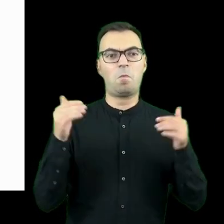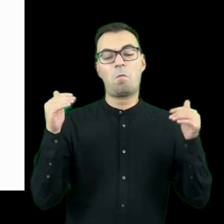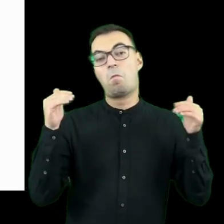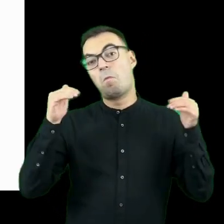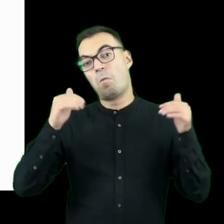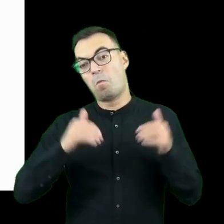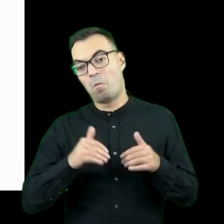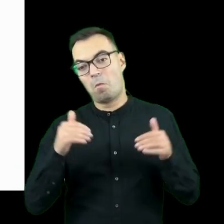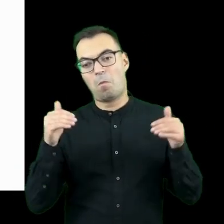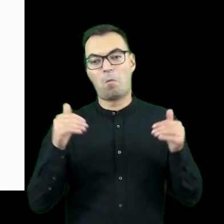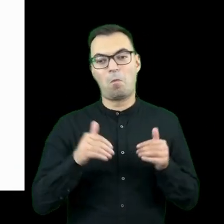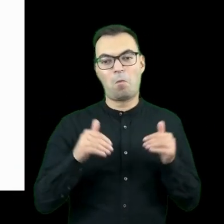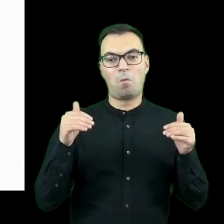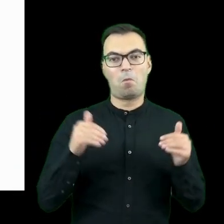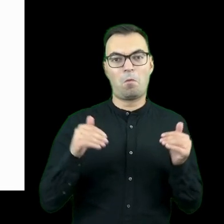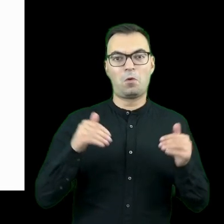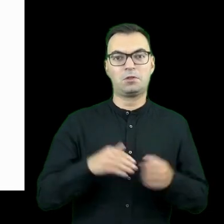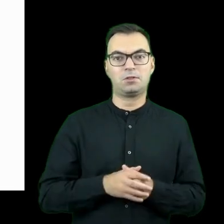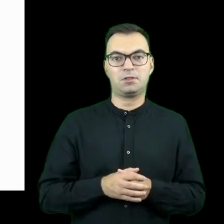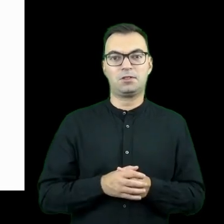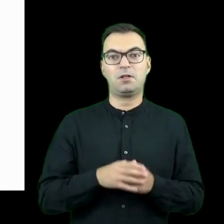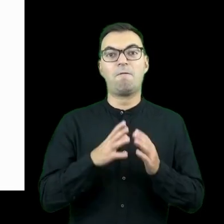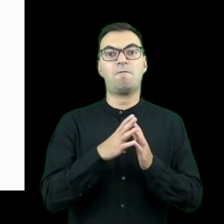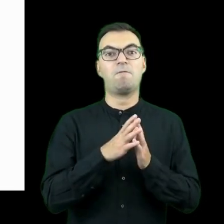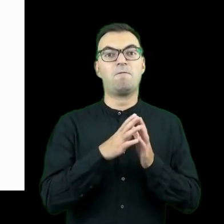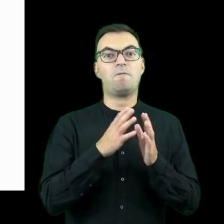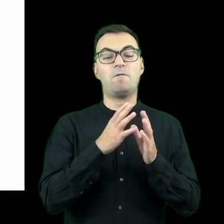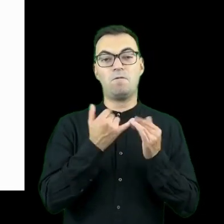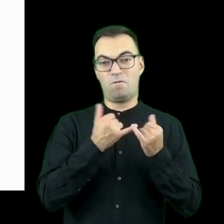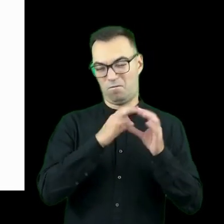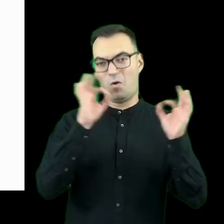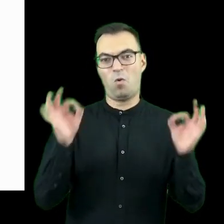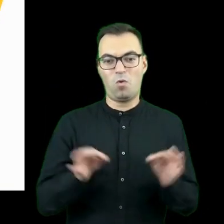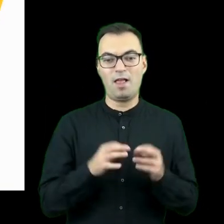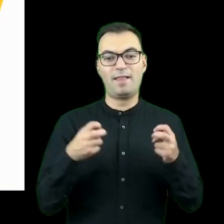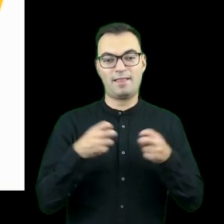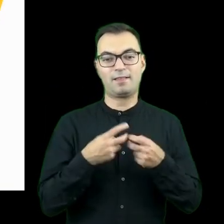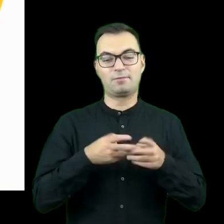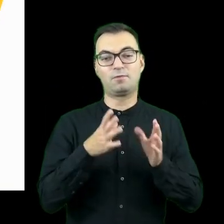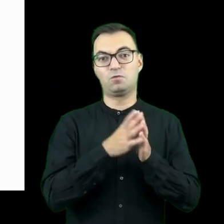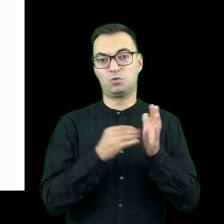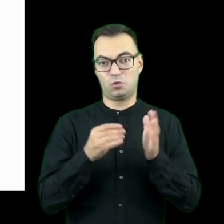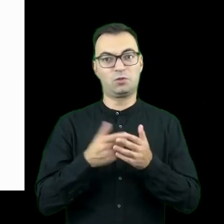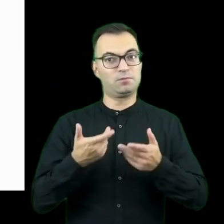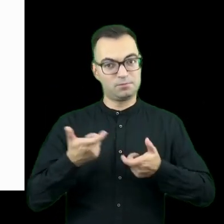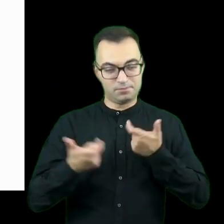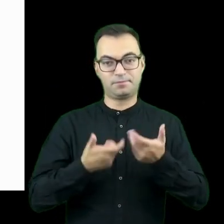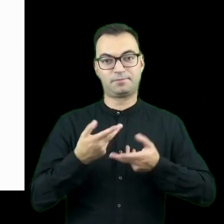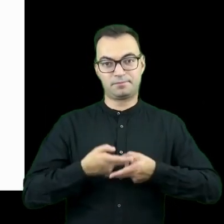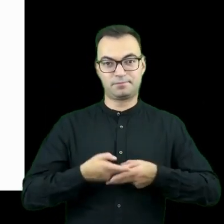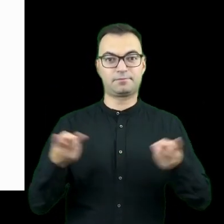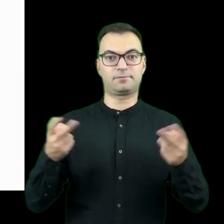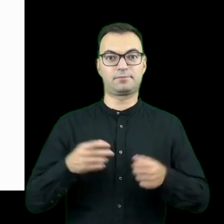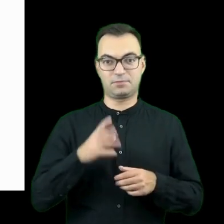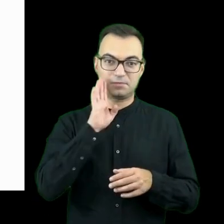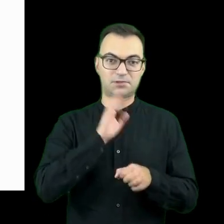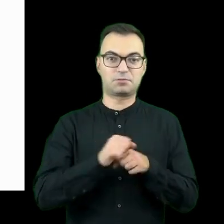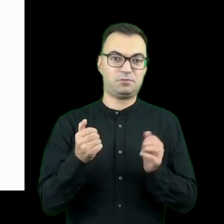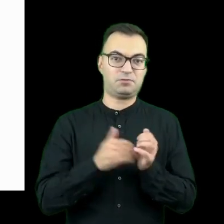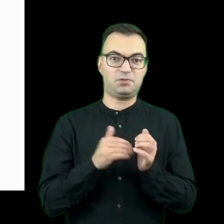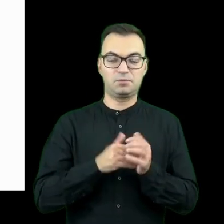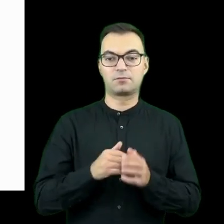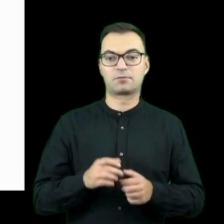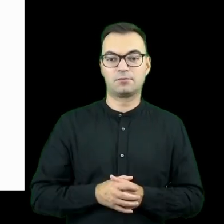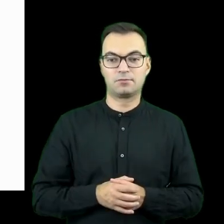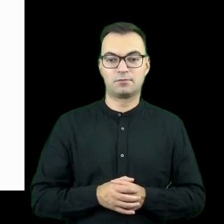być może takie wzory dostępne online mogą być powszechnie dostępne, jest na nie duże